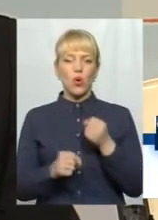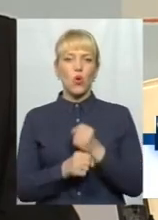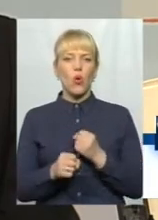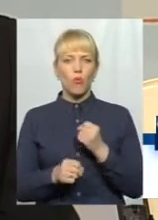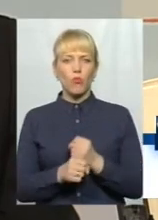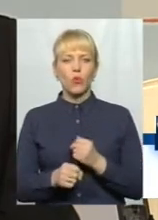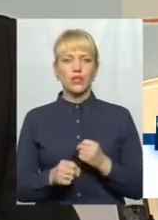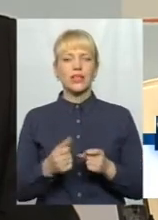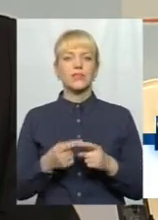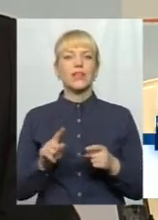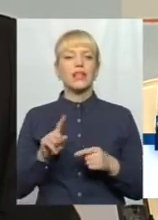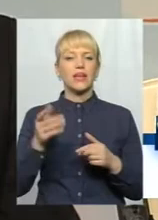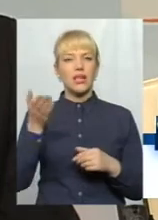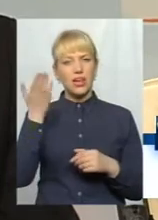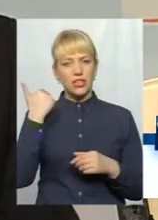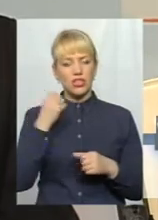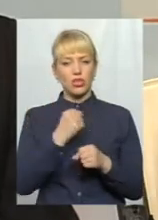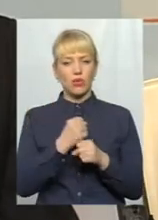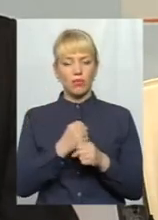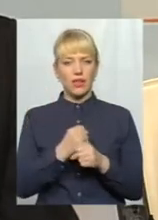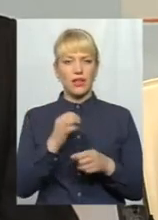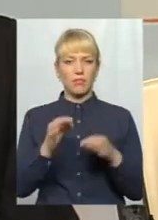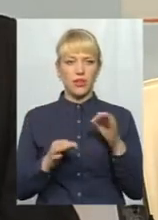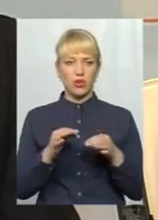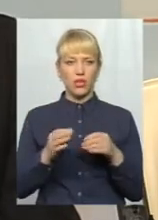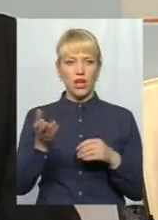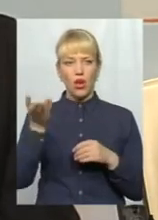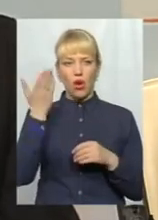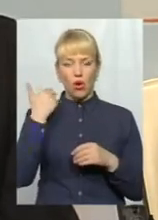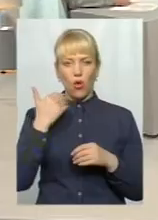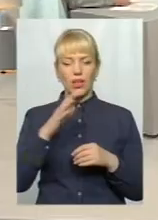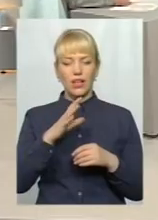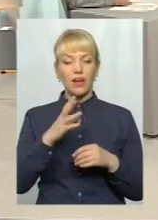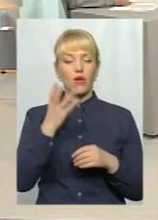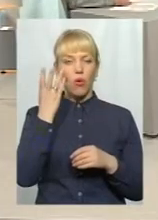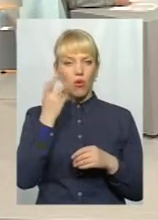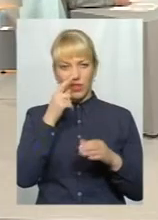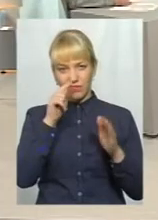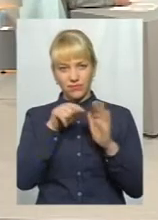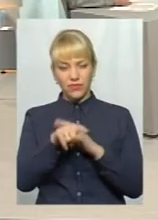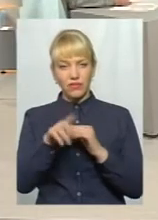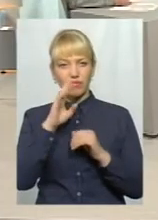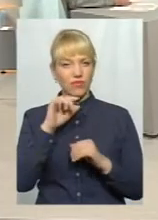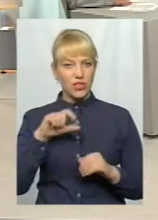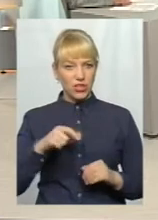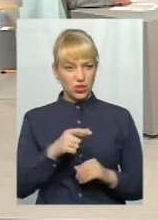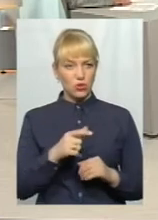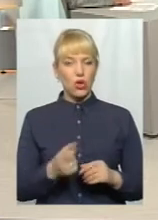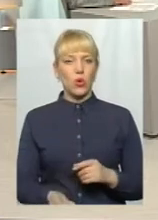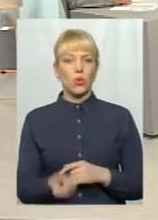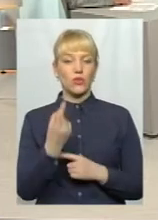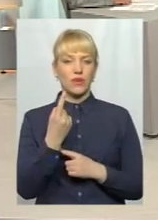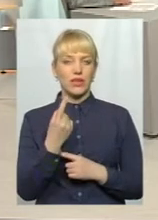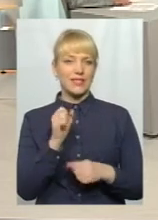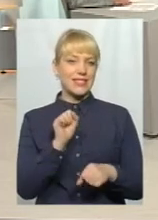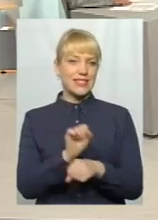і спромивання. Те, що раніше робила природа. Коли зарегулювали річку, утворився такий затор, і